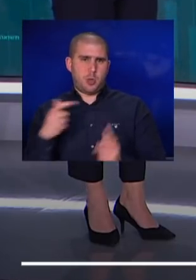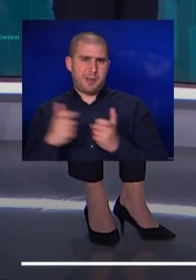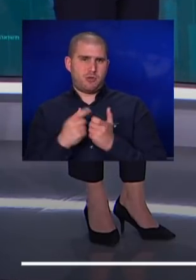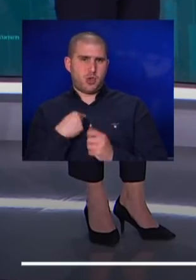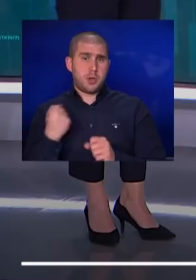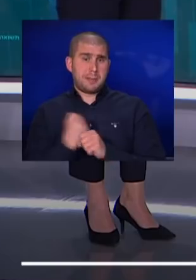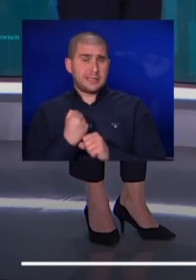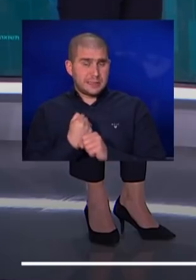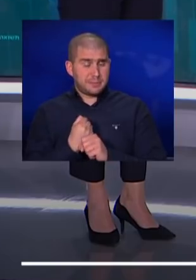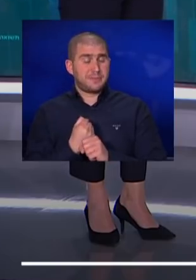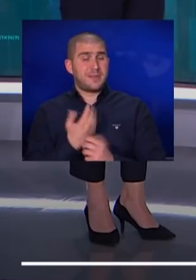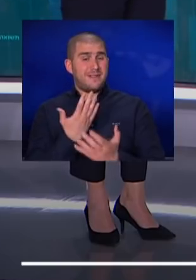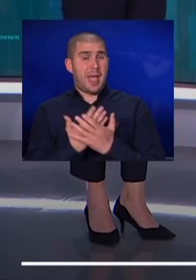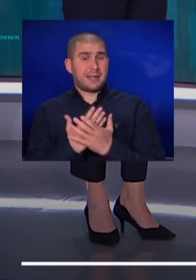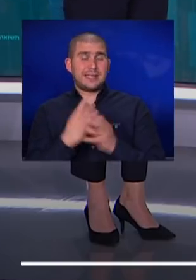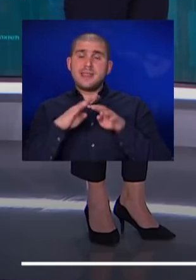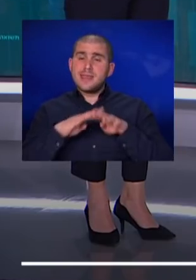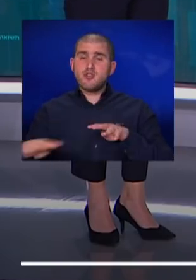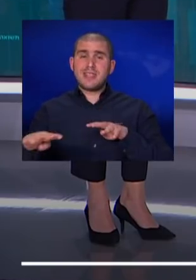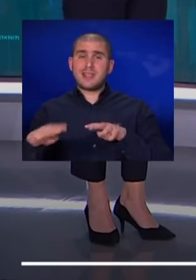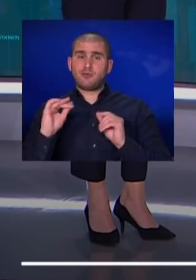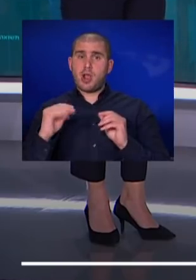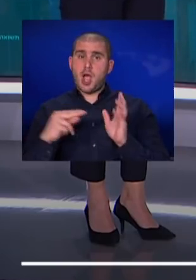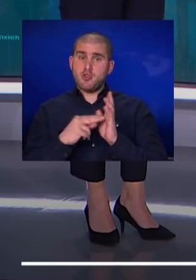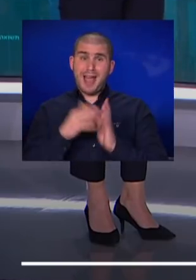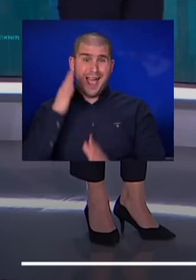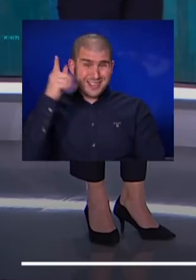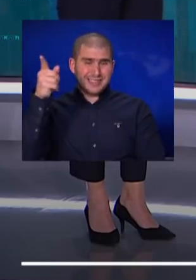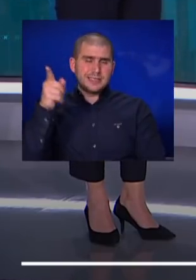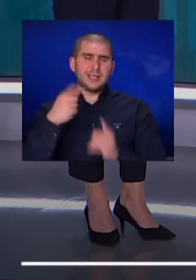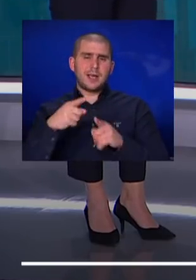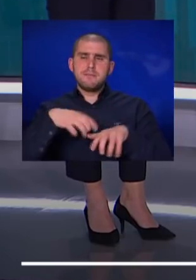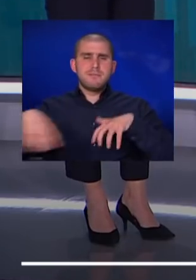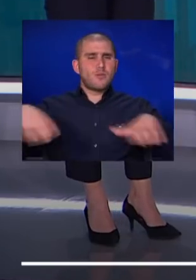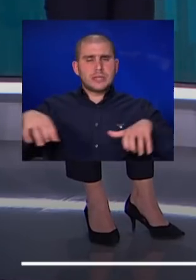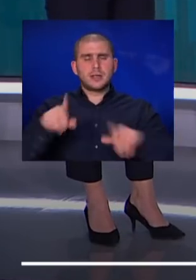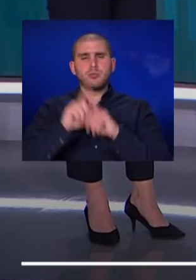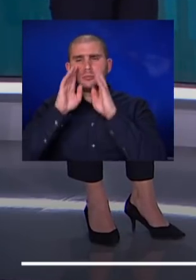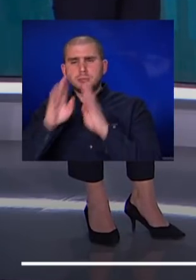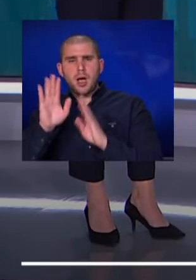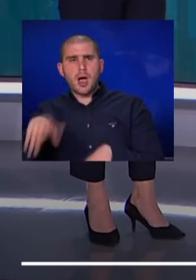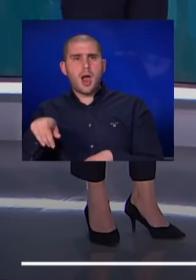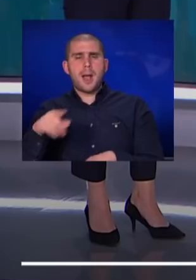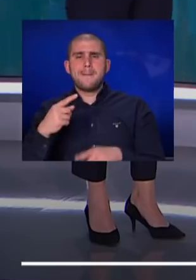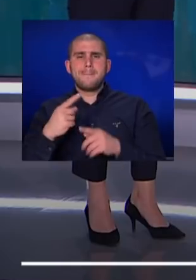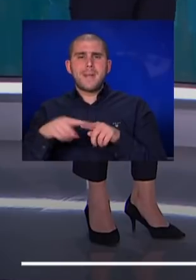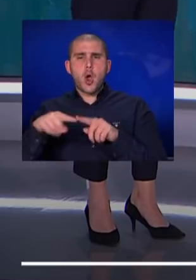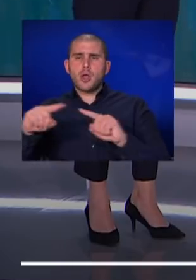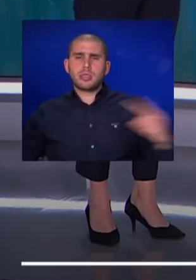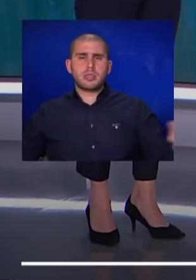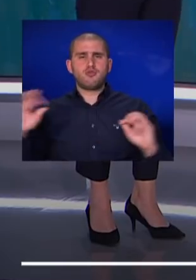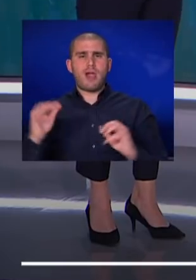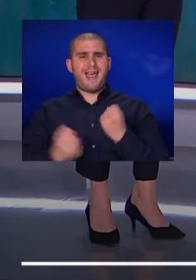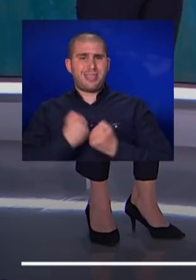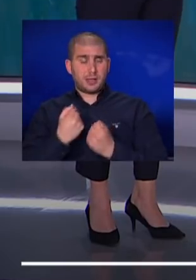ולמעשה תשתית החשמל העתידית היא תהיה תשתית חשמל מבוזרת שהיא תישען על מקורות אנרגיה שונים. אנחנו צריכים